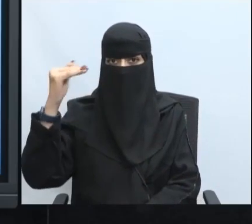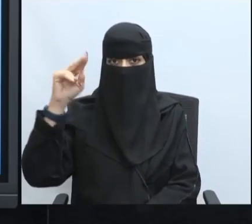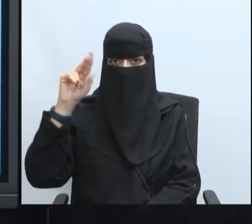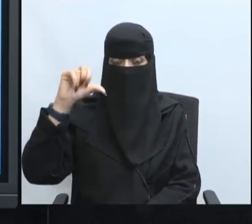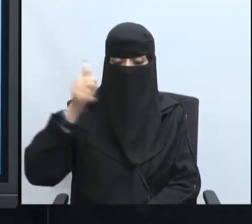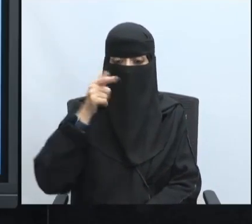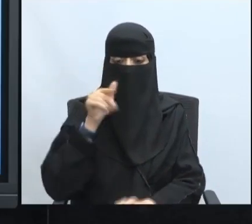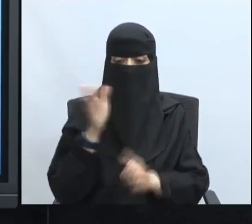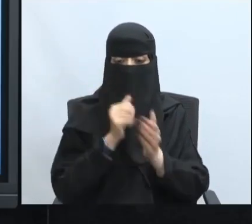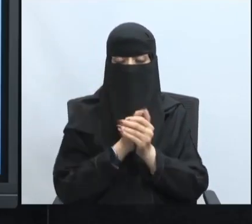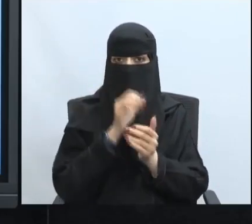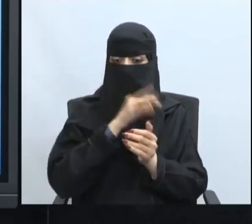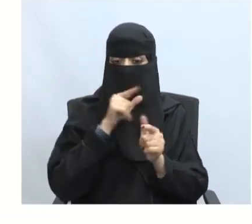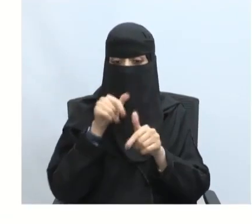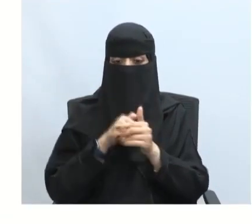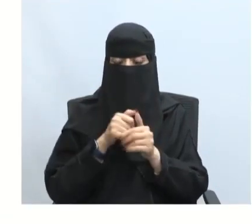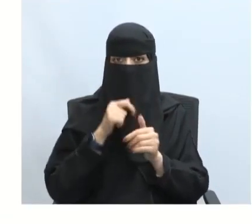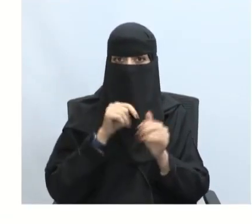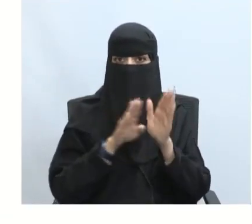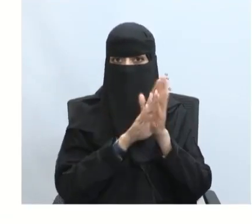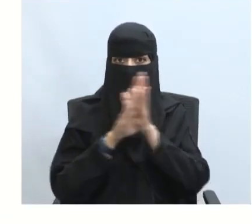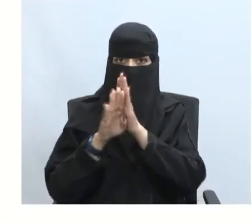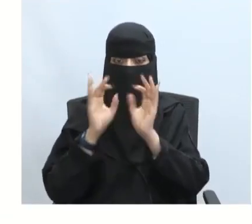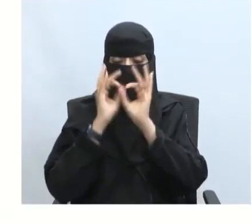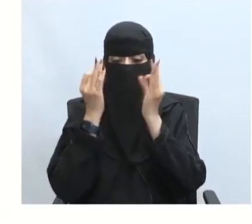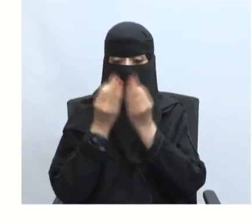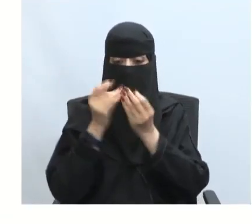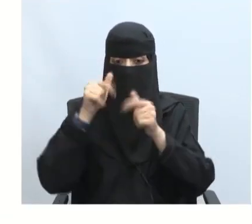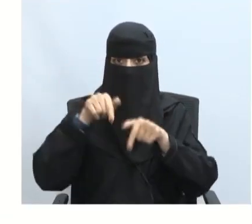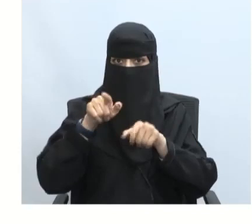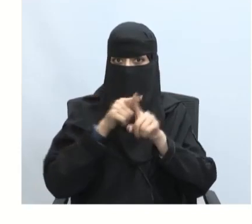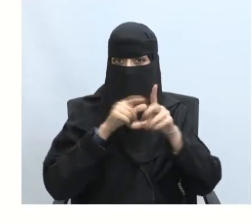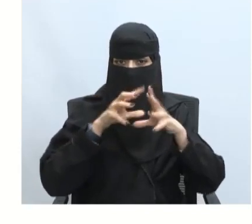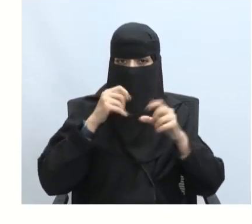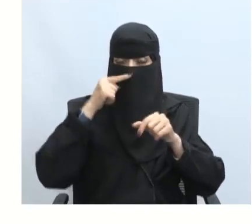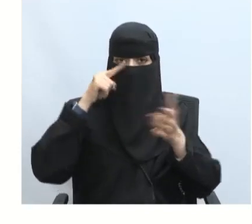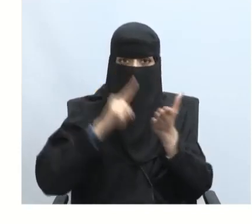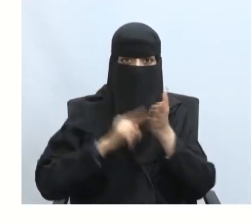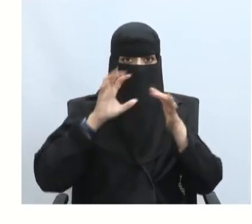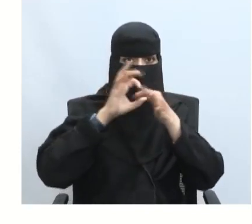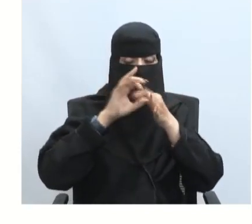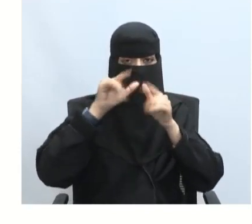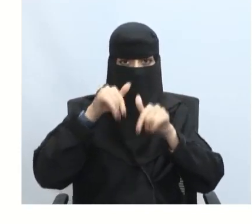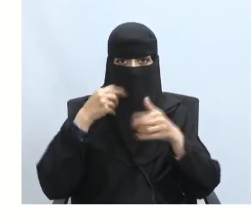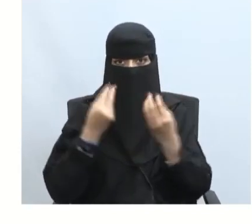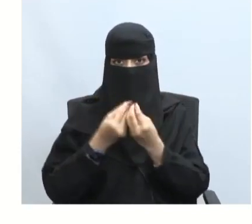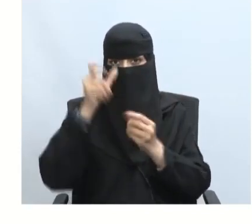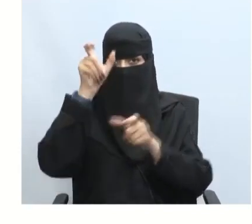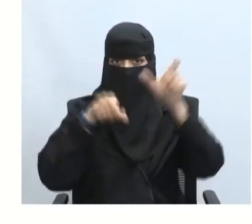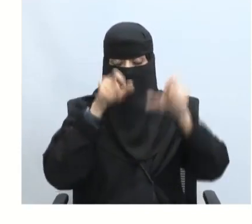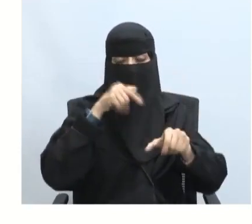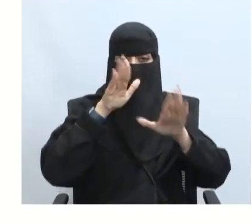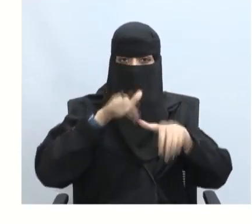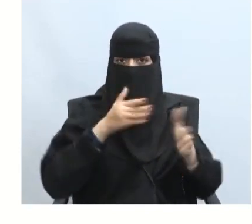الآن فائدة المساندة الاجتماعية تعني إن علاقاتنا مع الآخرين